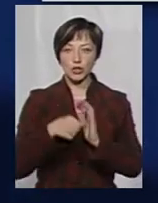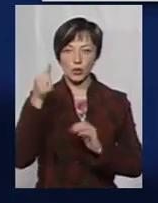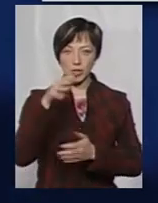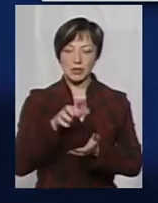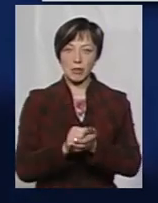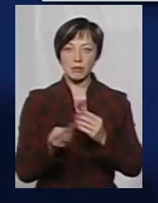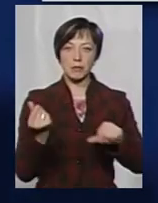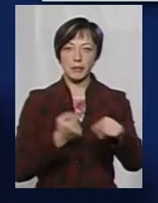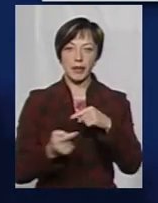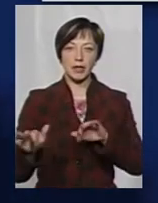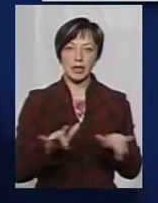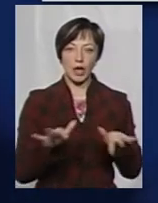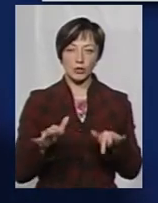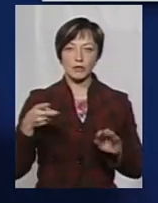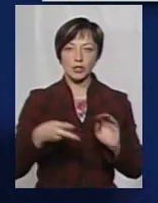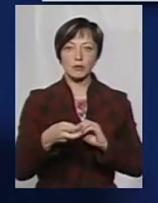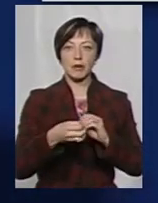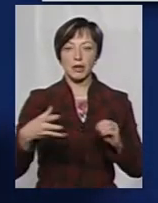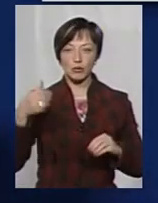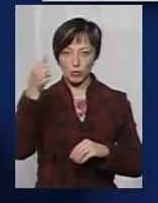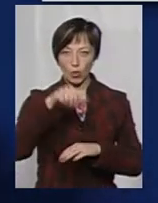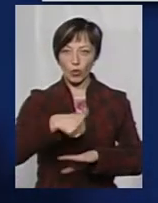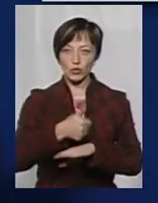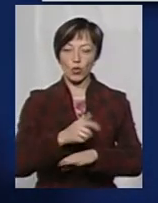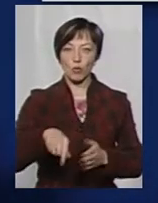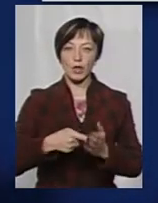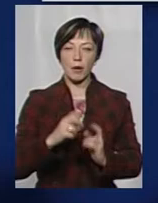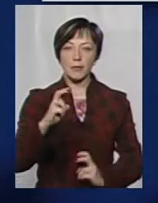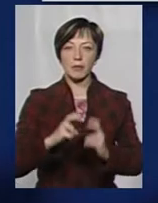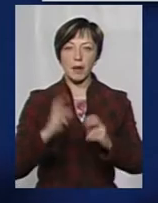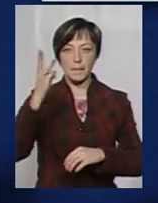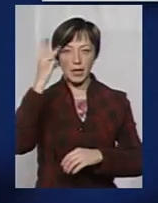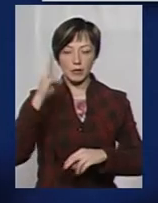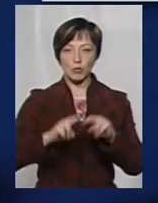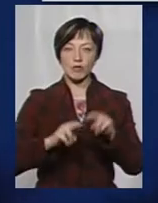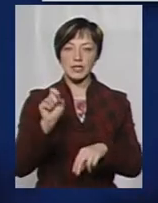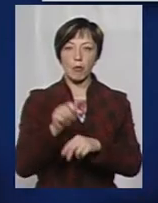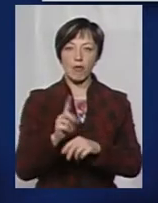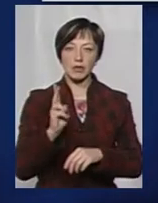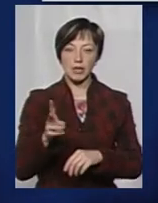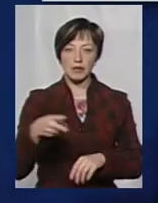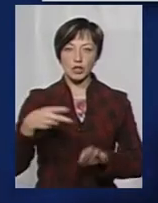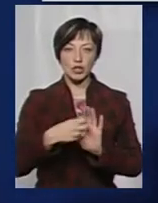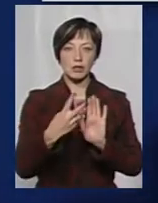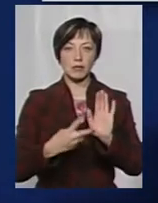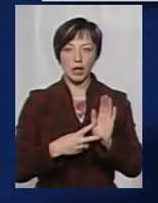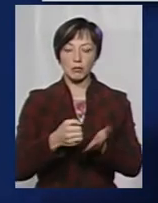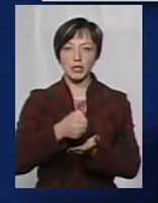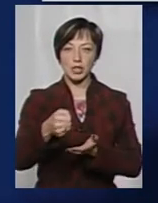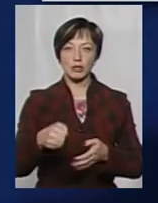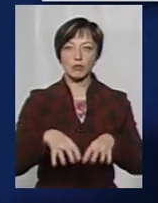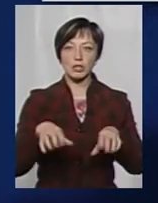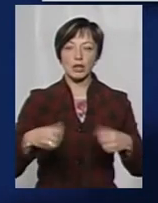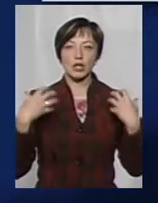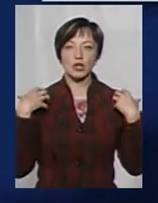займався підприємницькою діяльністю. У 2015-му очолив комунальне підприємство «Хмельницьк-Будзамовник». У 2017-му призначений на